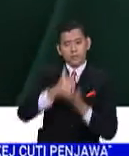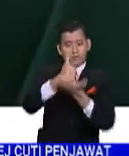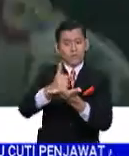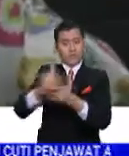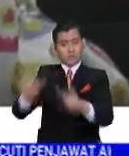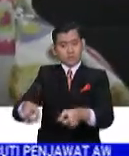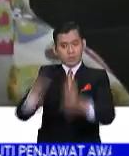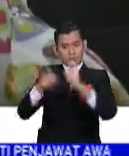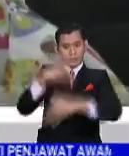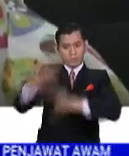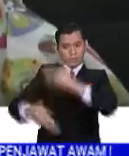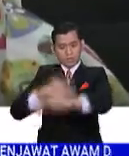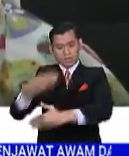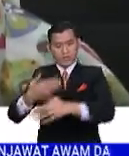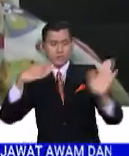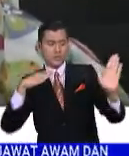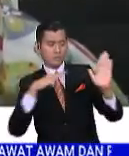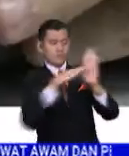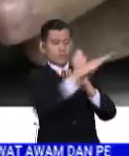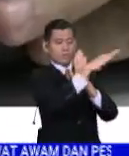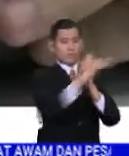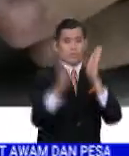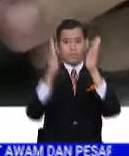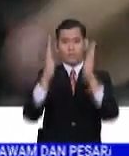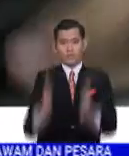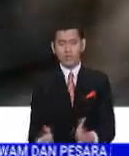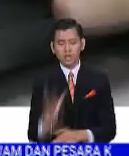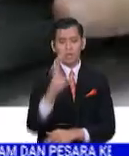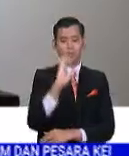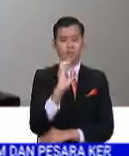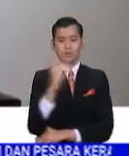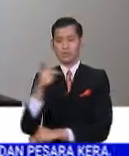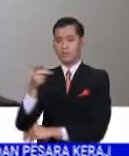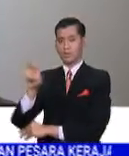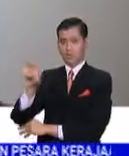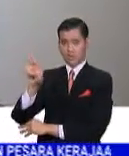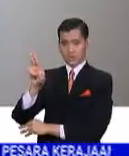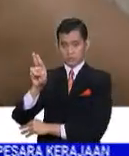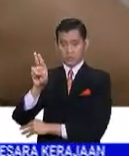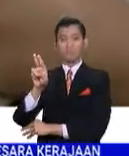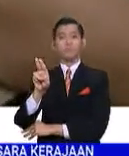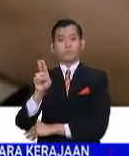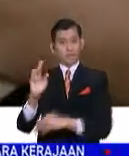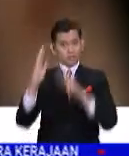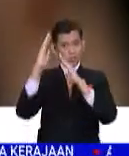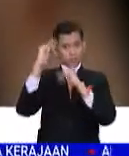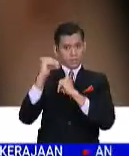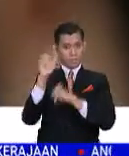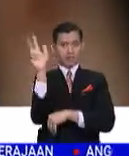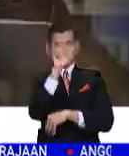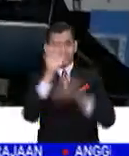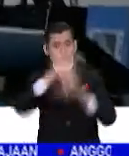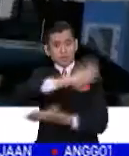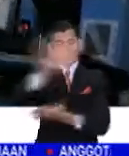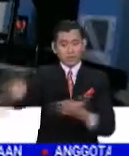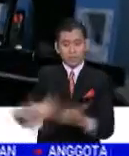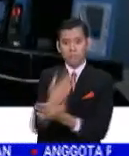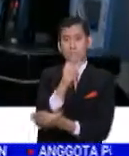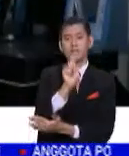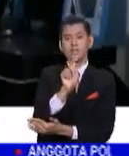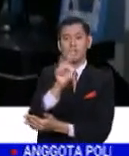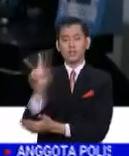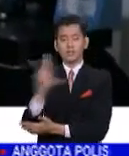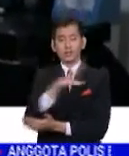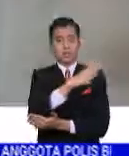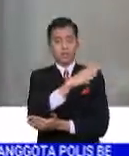pembangunan golongan perkenaan. Beliau juga menyambut baik jaminan yang ditawarkan kerajaan supaya semua rangkaian TV termasuk